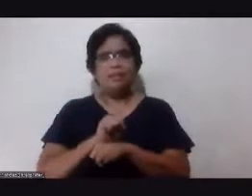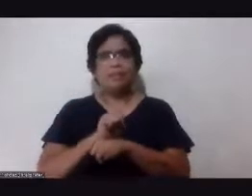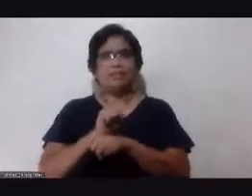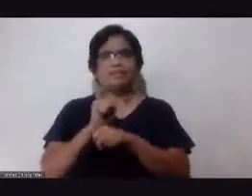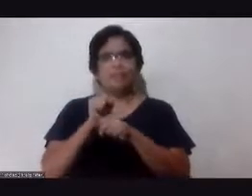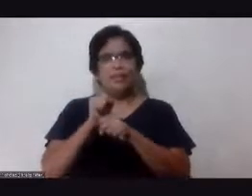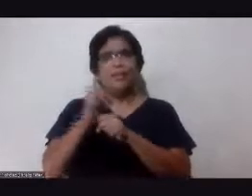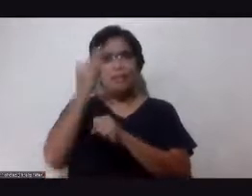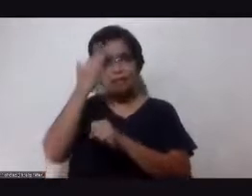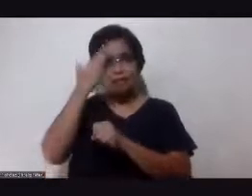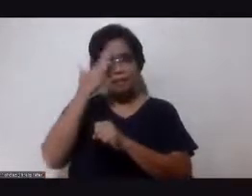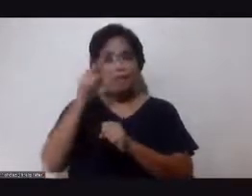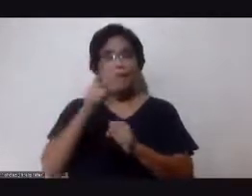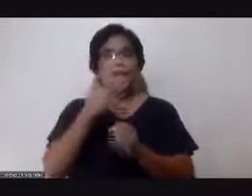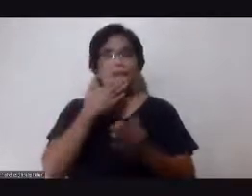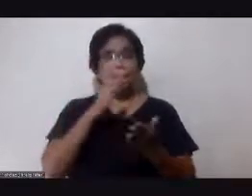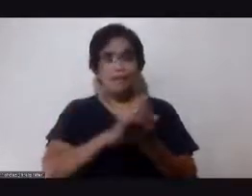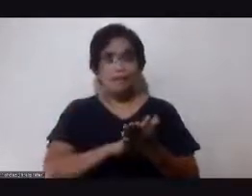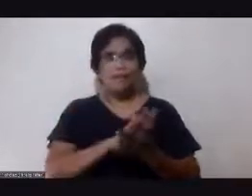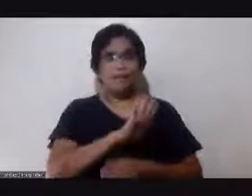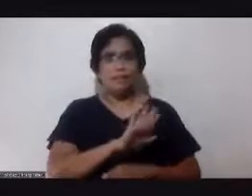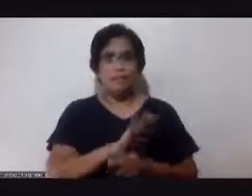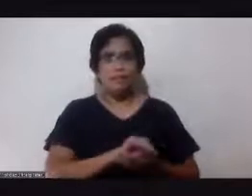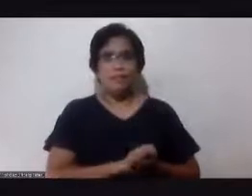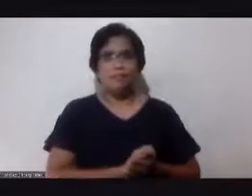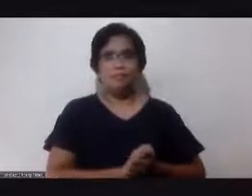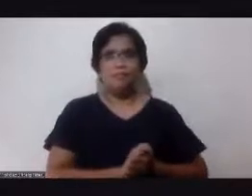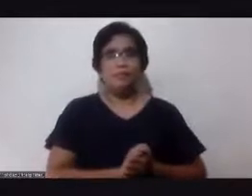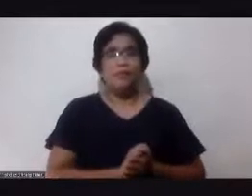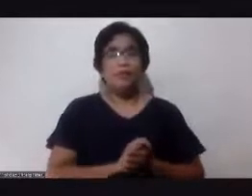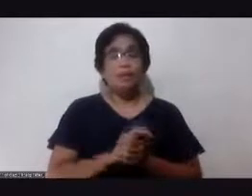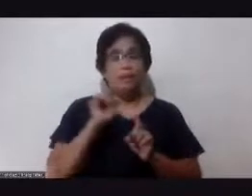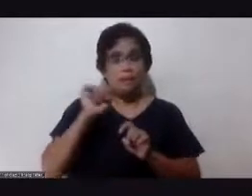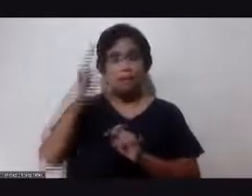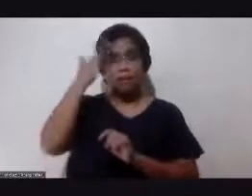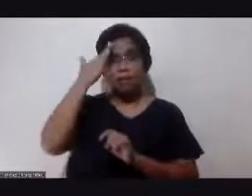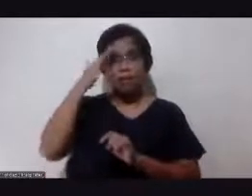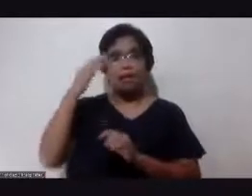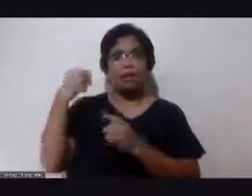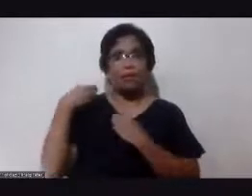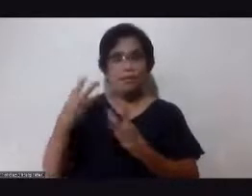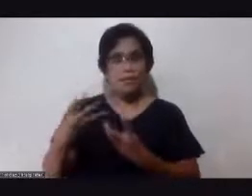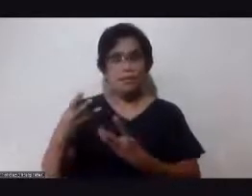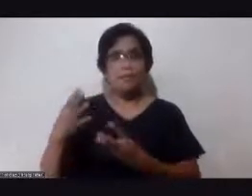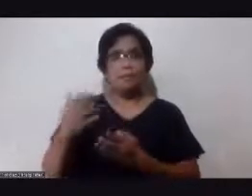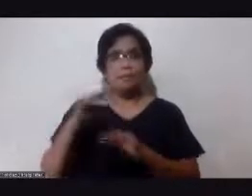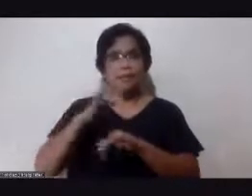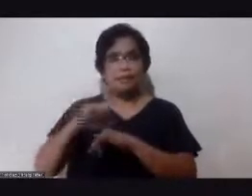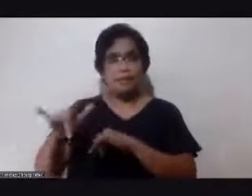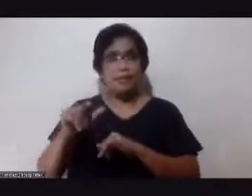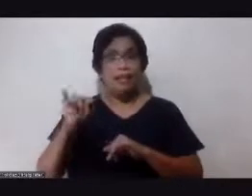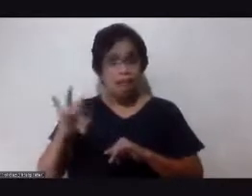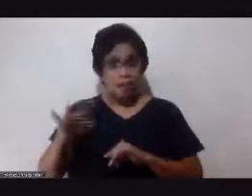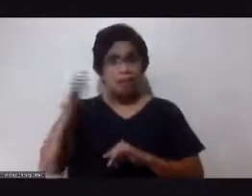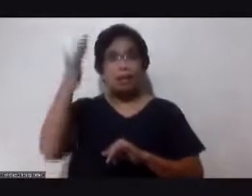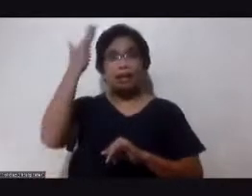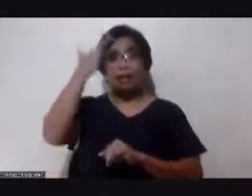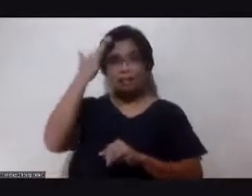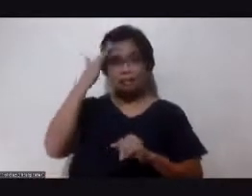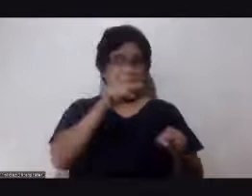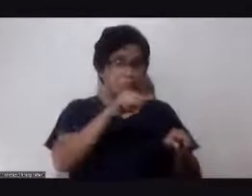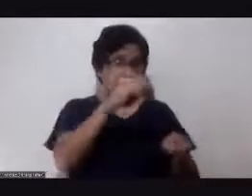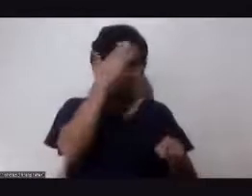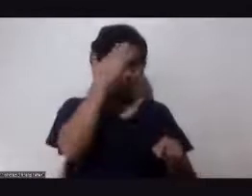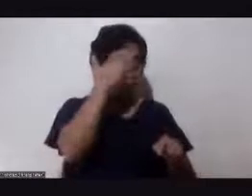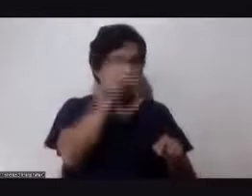magandang alam nyo habang maaga. Yeah. At kung alam mo, maiiwasan mo. At kung alam mo din, gagawin mo naman